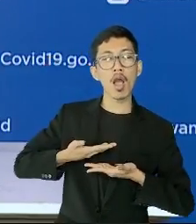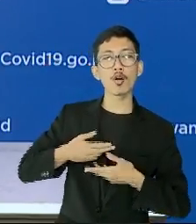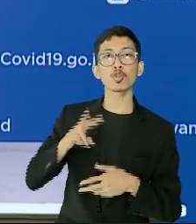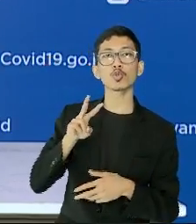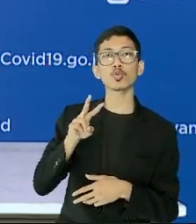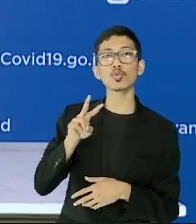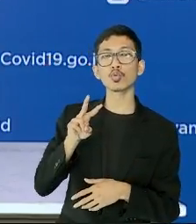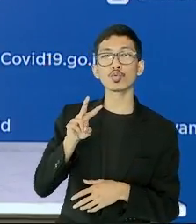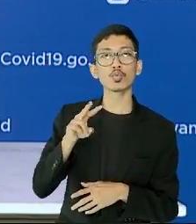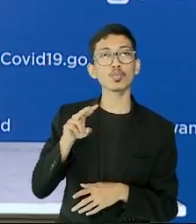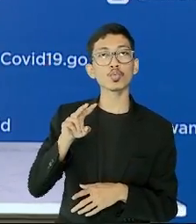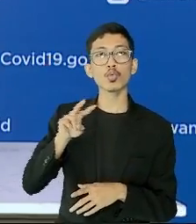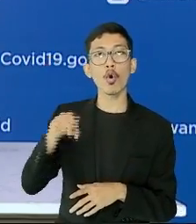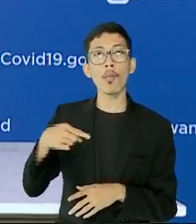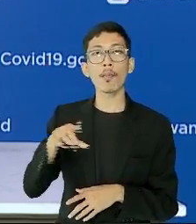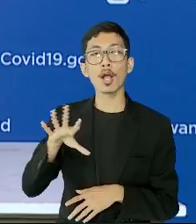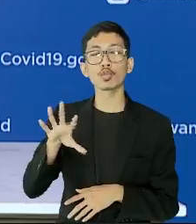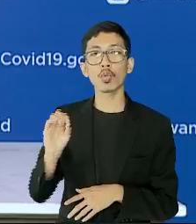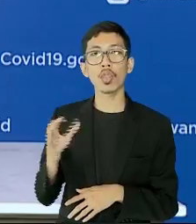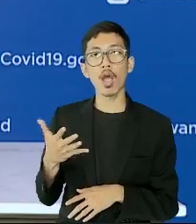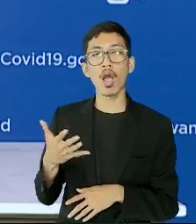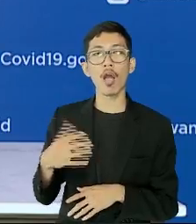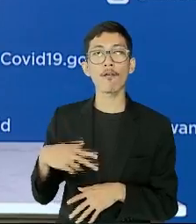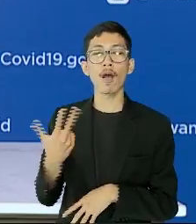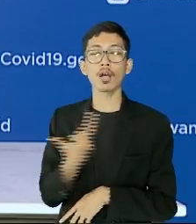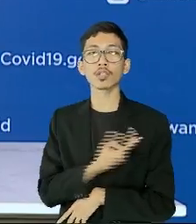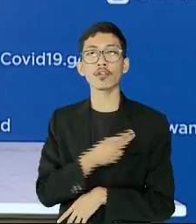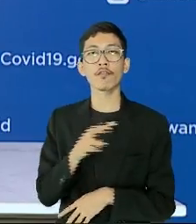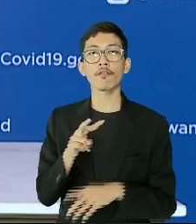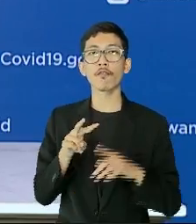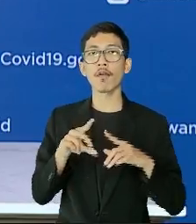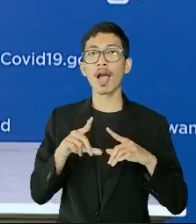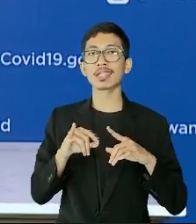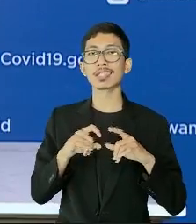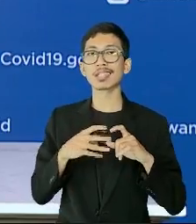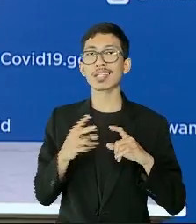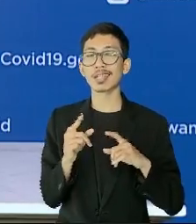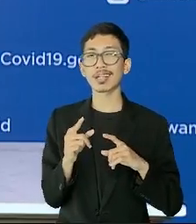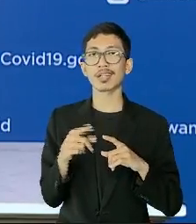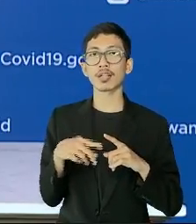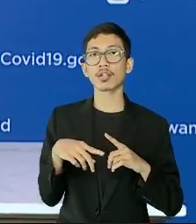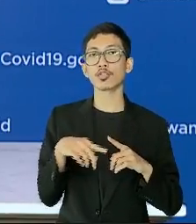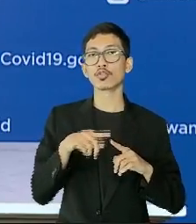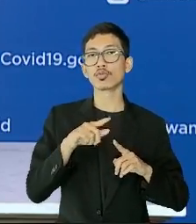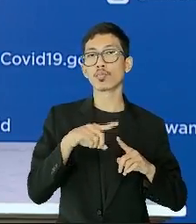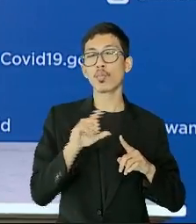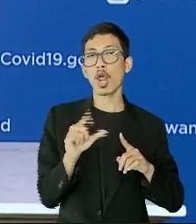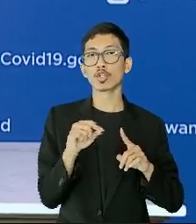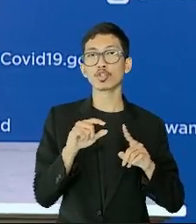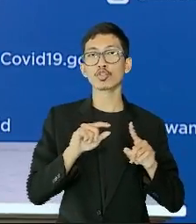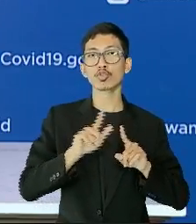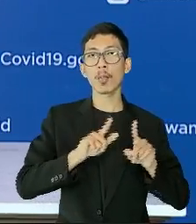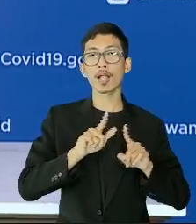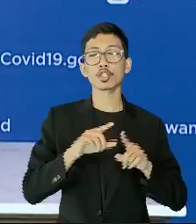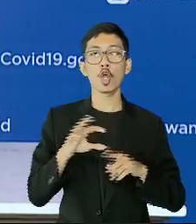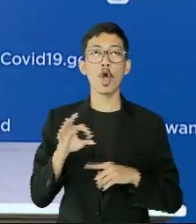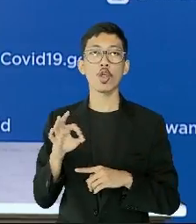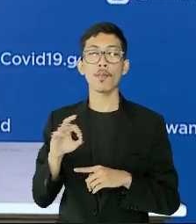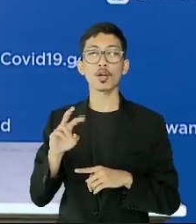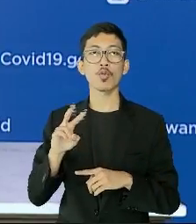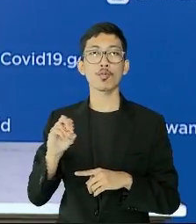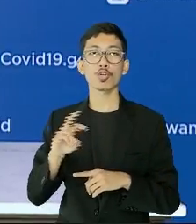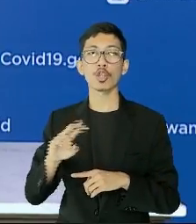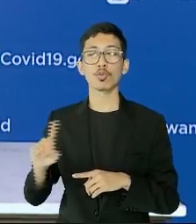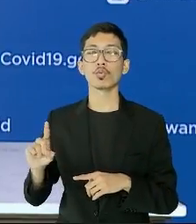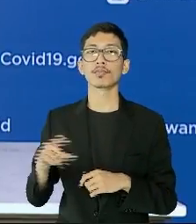dosis vaksin Pfizer dalam bentuk jadi pada tanggal 17 Oktober 2021. Seluruh